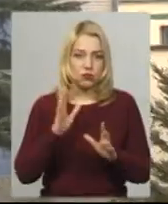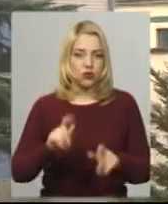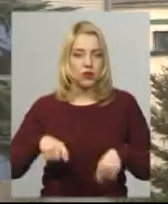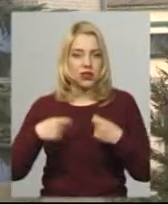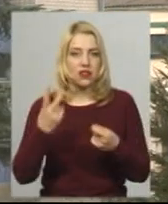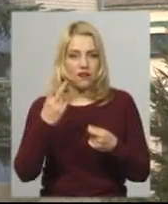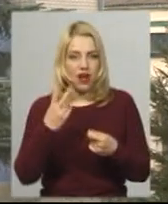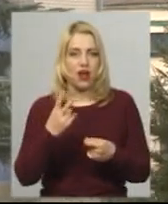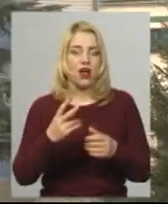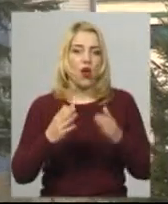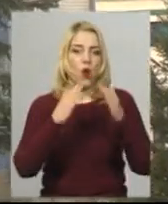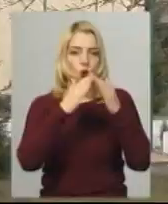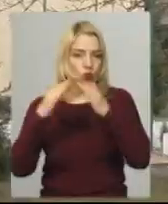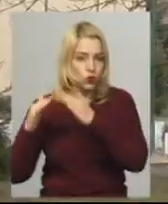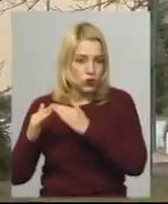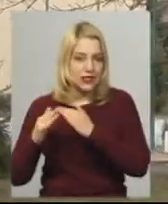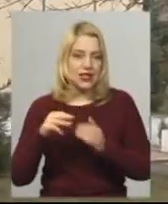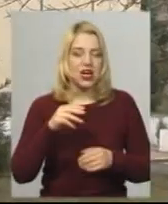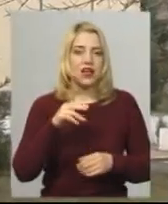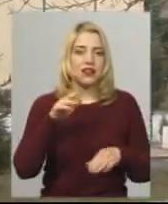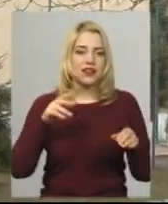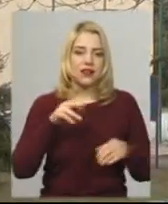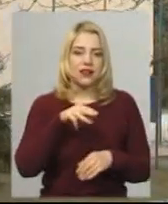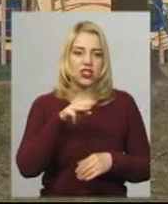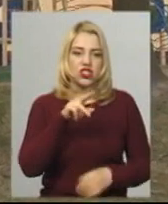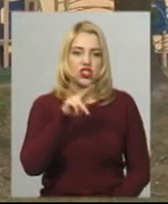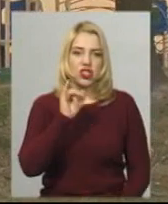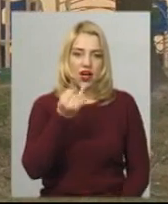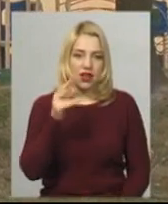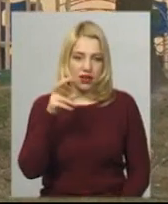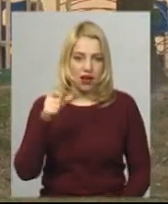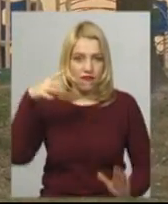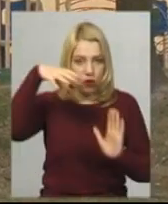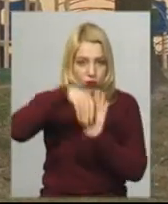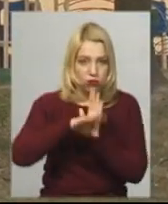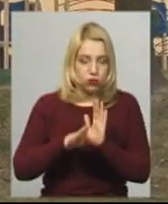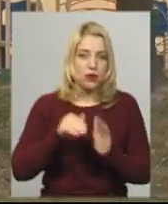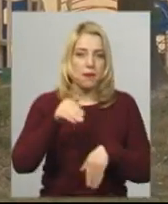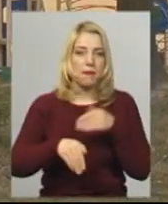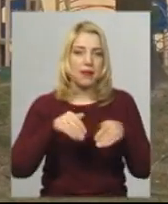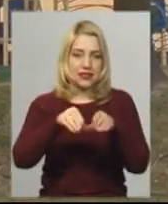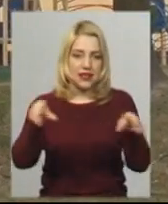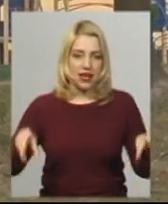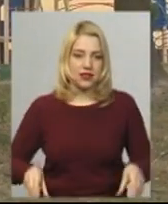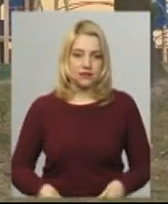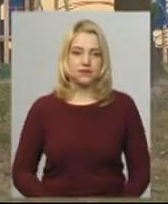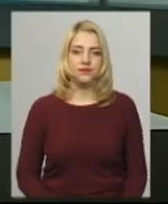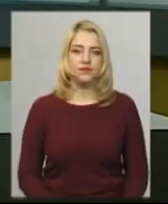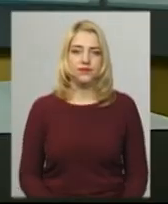корпусів табору «Чайка» – лікувального та скритим басейном. Леся Боровець, Віктор Кровий. Новини на Суспільному. Хмельниччина.